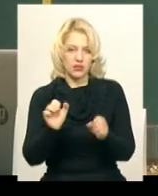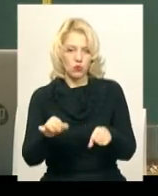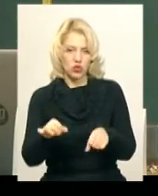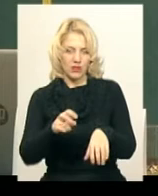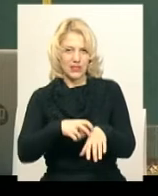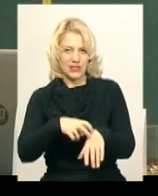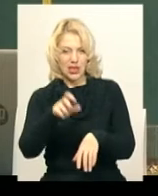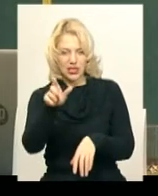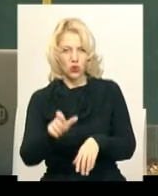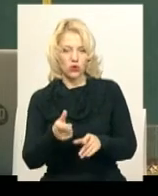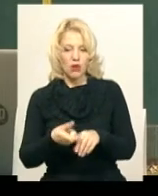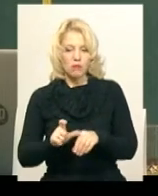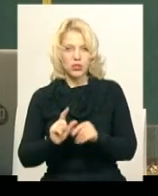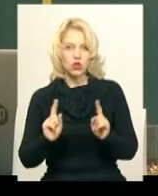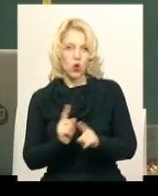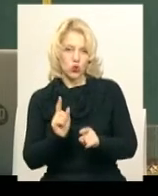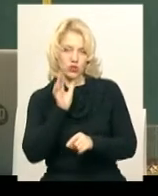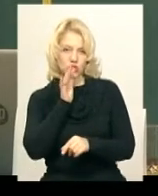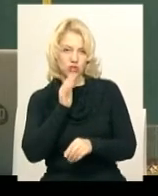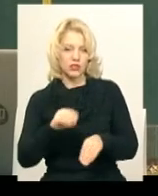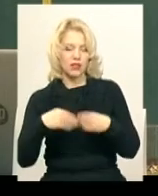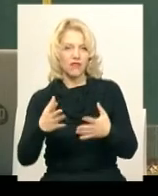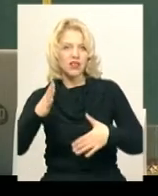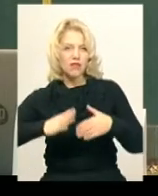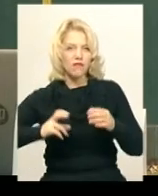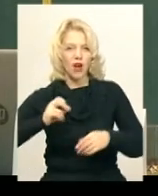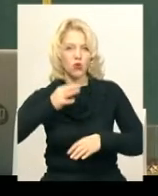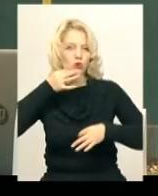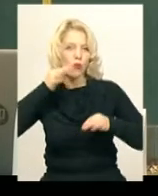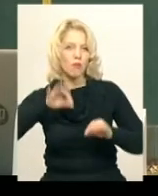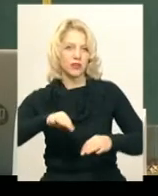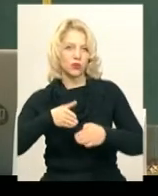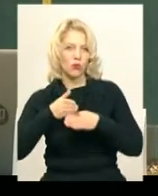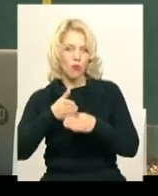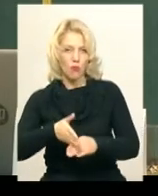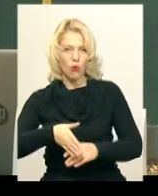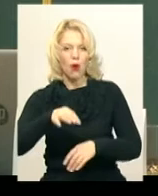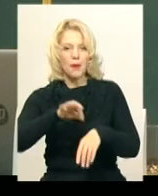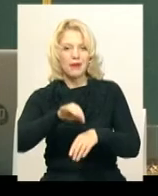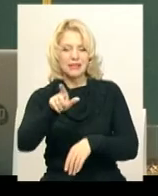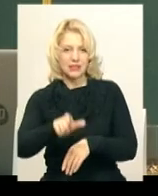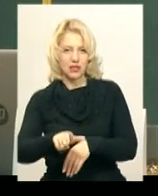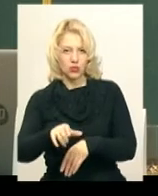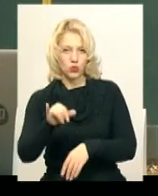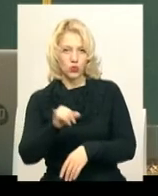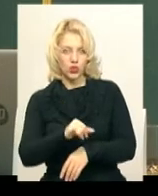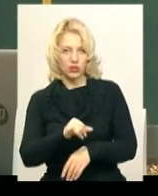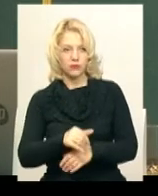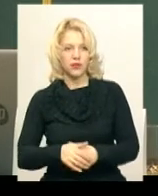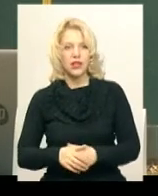короткий проміжок часу надавати фахову компетентну допомогу пацієнтам, і